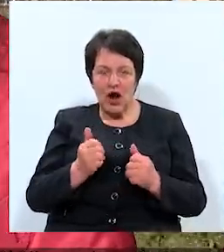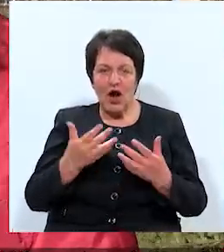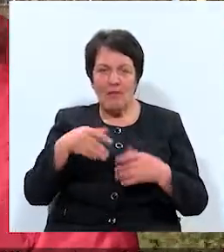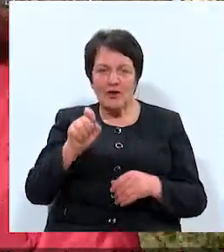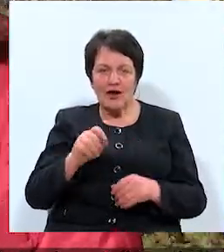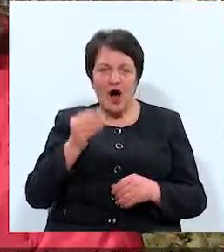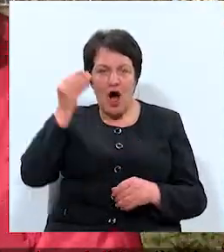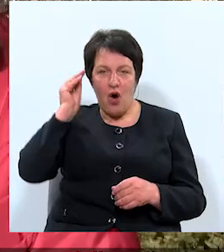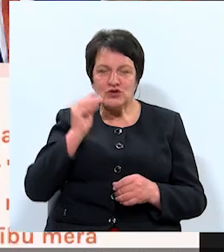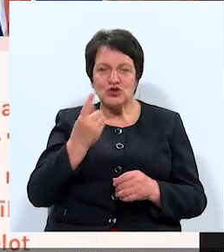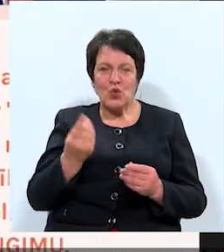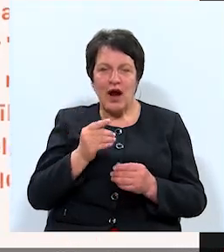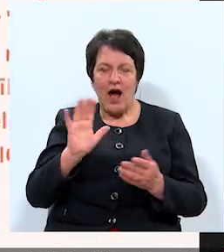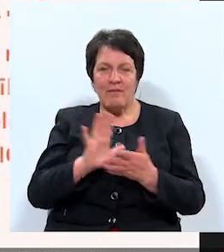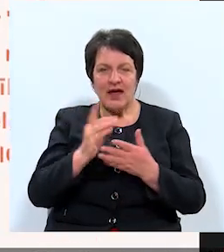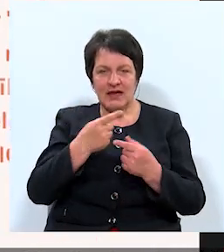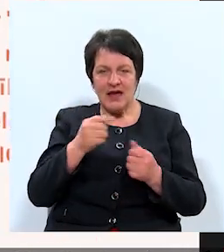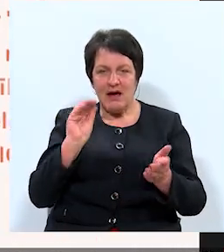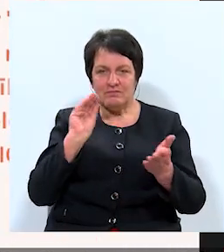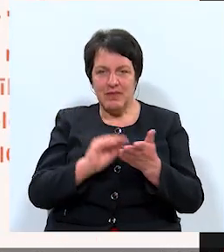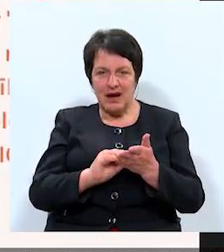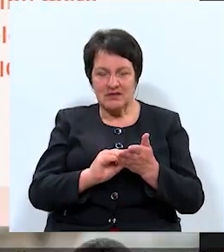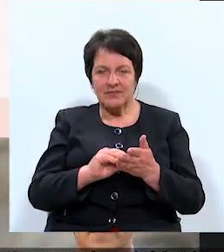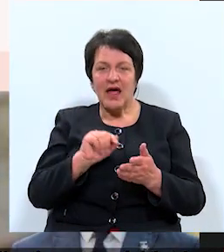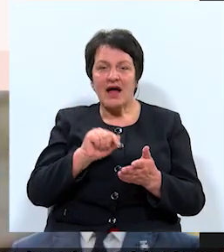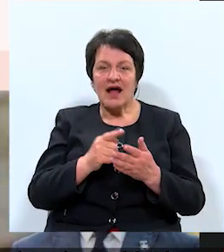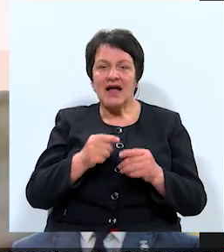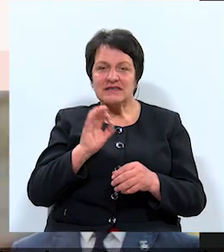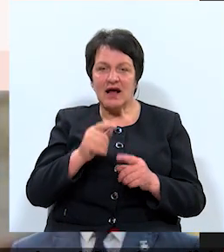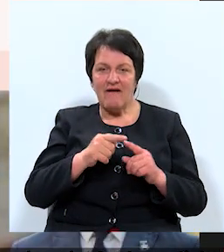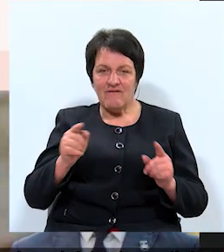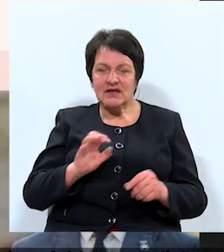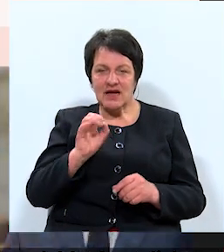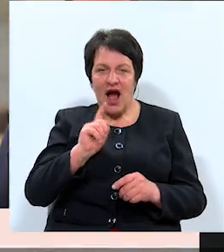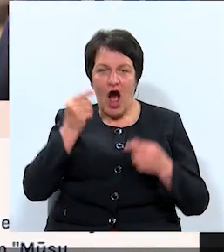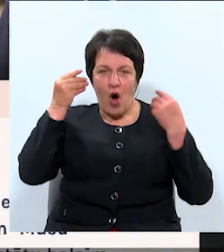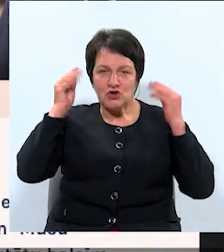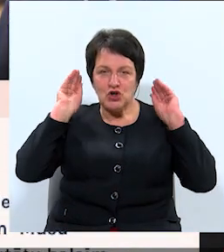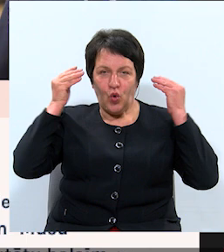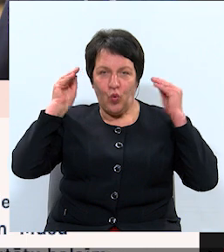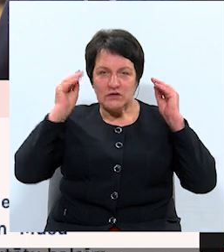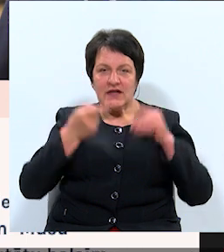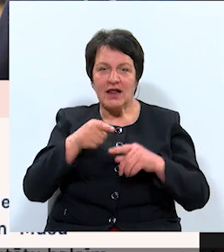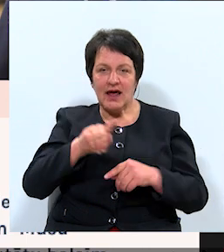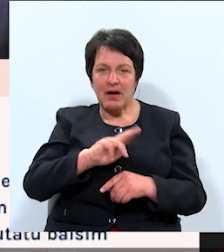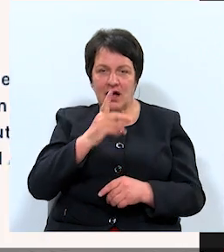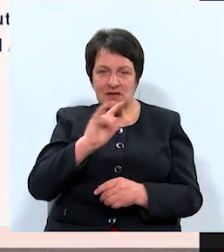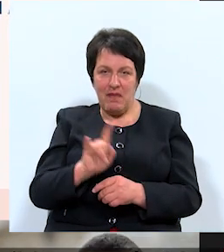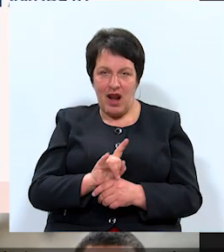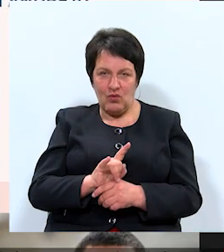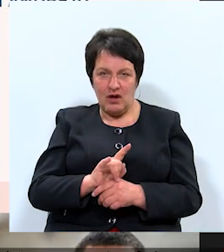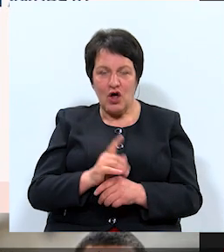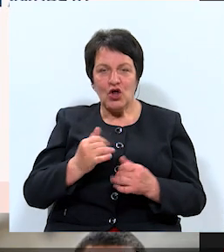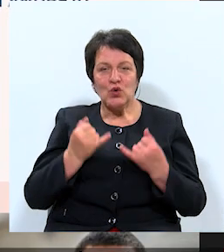ausis, kurā mēdījā parādās. Kādā sakām vārdā teikts, ka ausis kustiem, kas melo. No vēlo